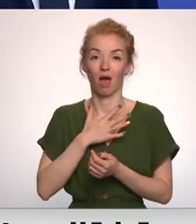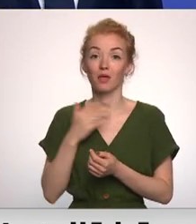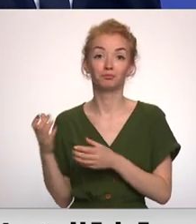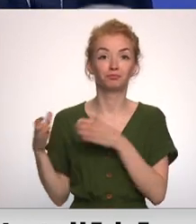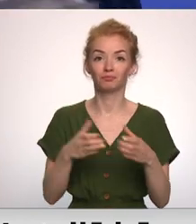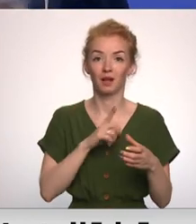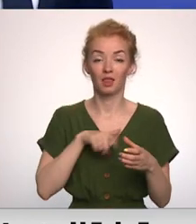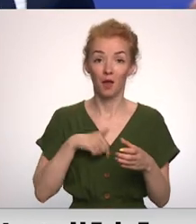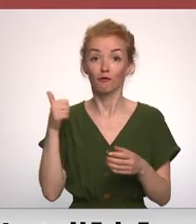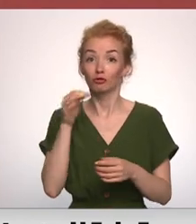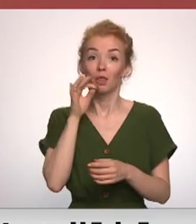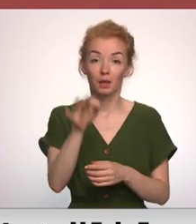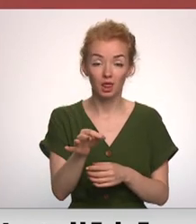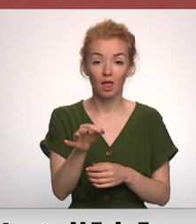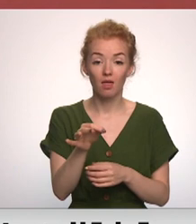viņš atbildēja?